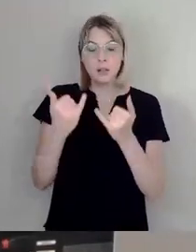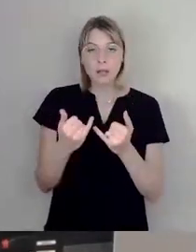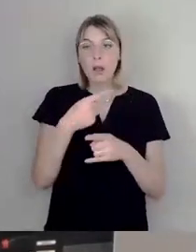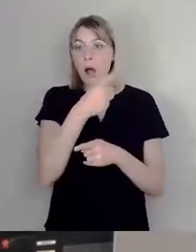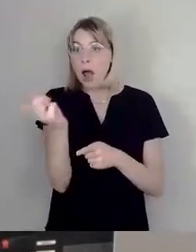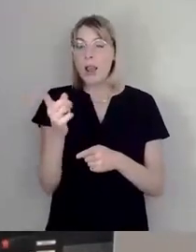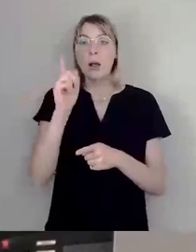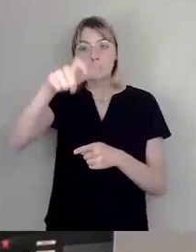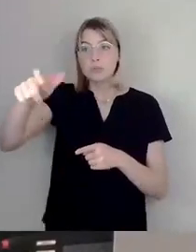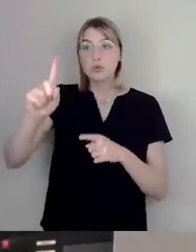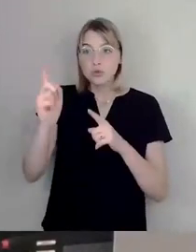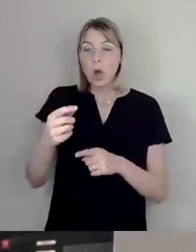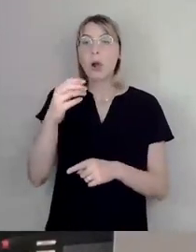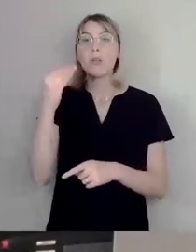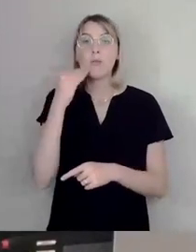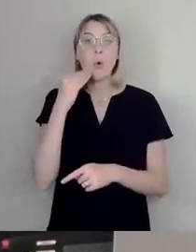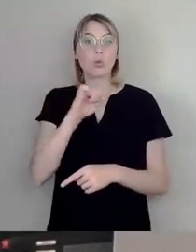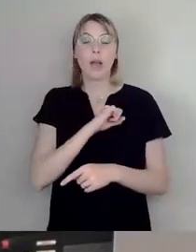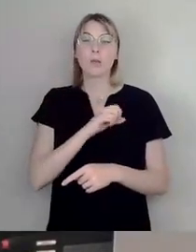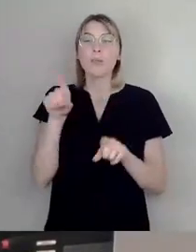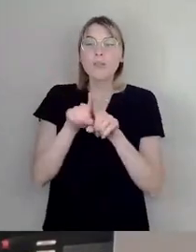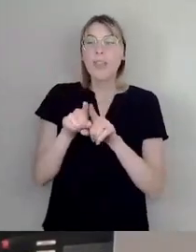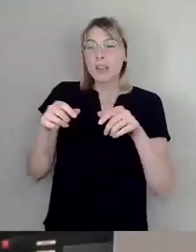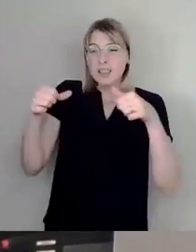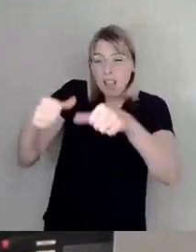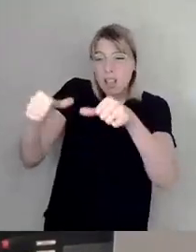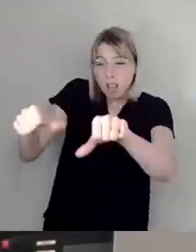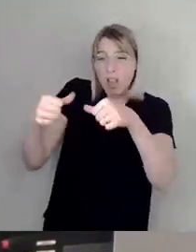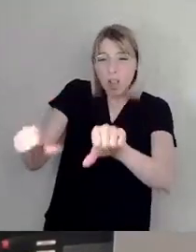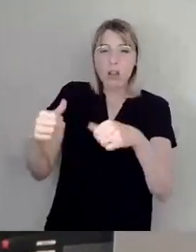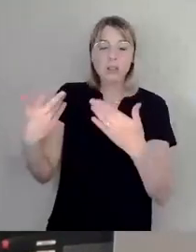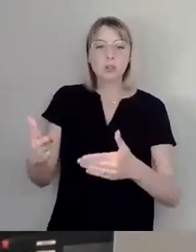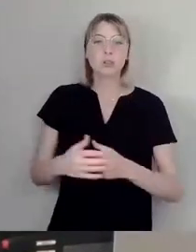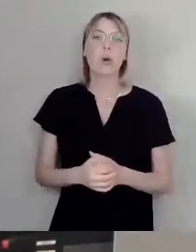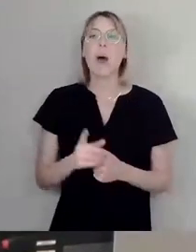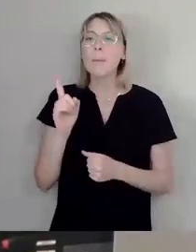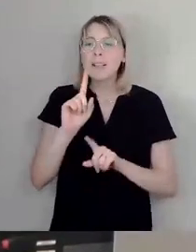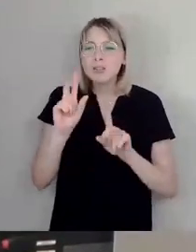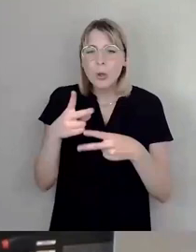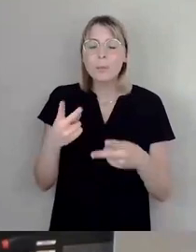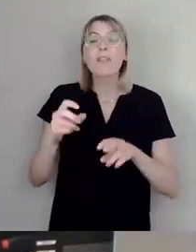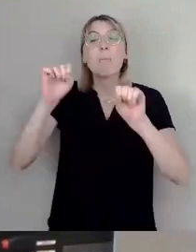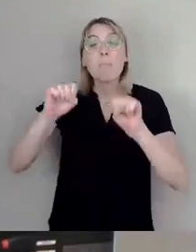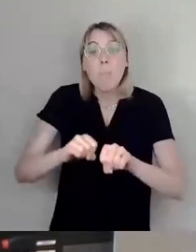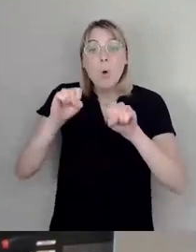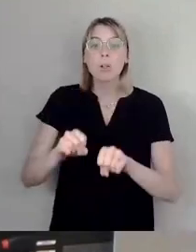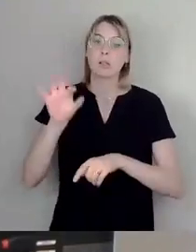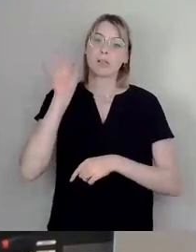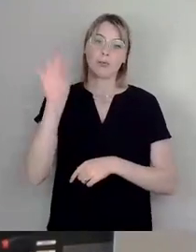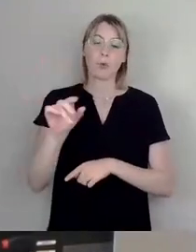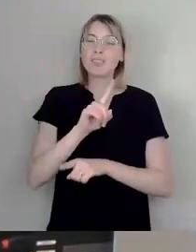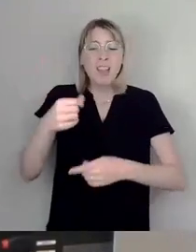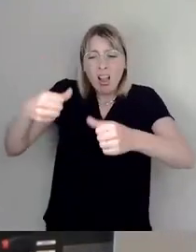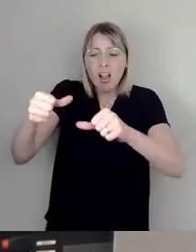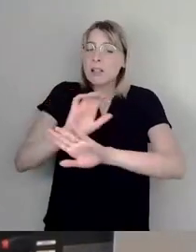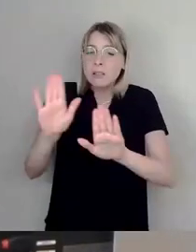Das heißt, so eine Art Zwang, Wohnungseigentum zu erwerben. Es ist die Ermöglichung eines solchen Eigentums. Und ich entscheide